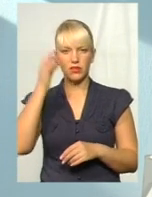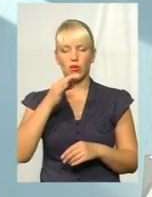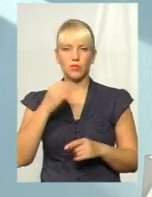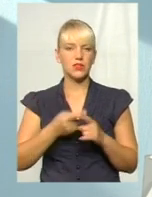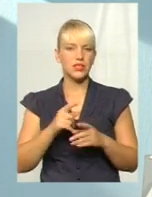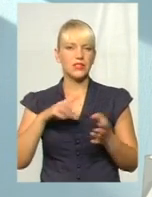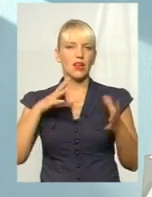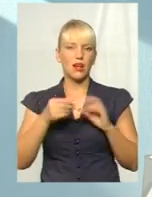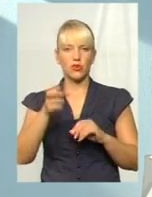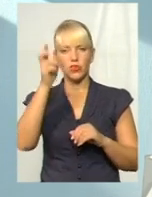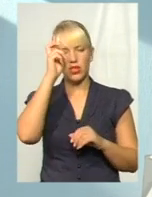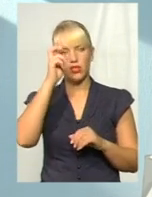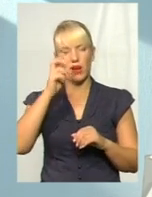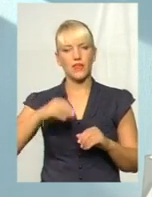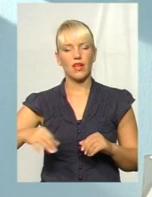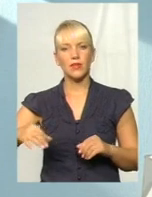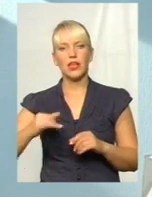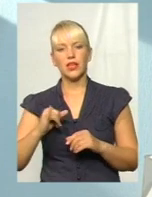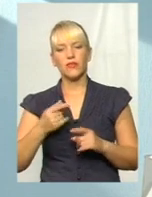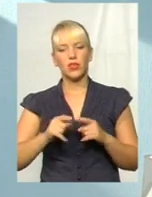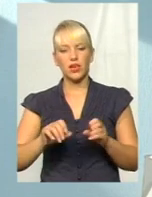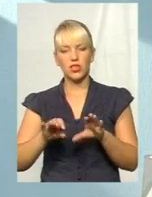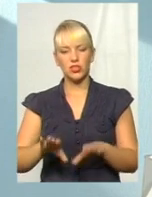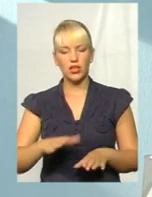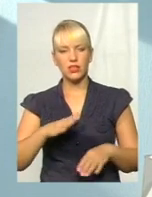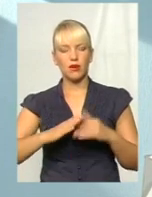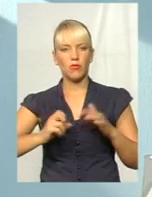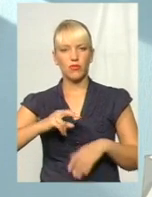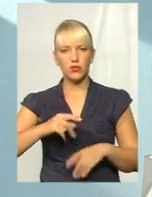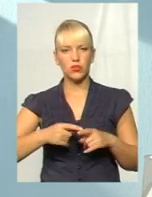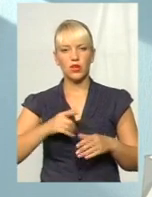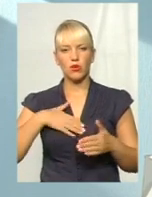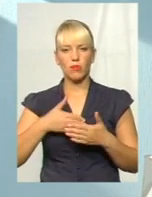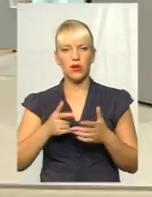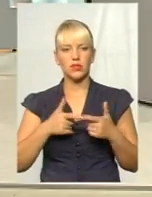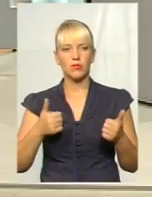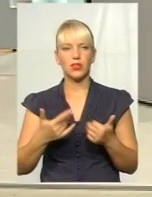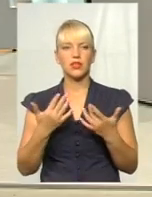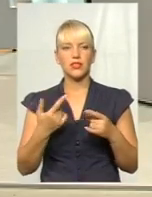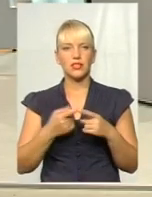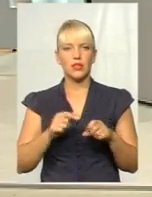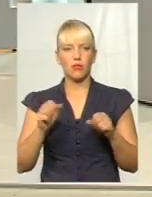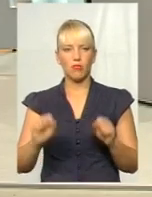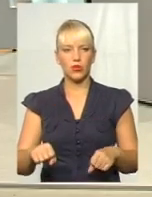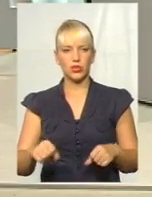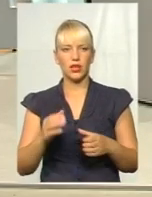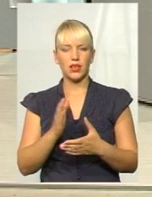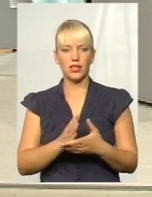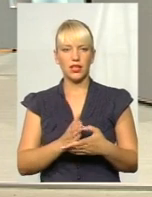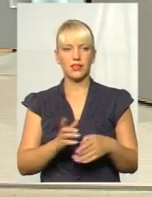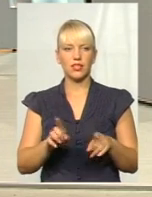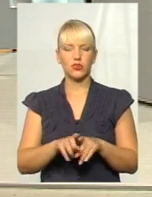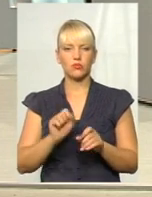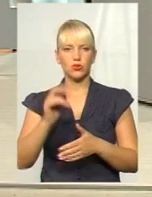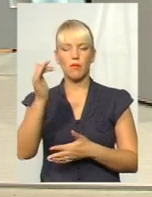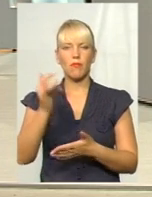вона вирішується і професіоналами, громадськими організаціями, наскільки тільки можна. Тож можу